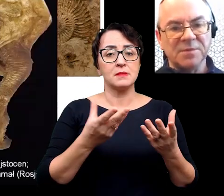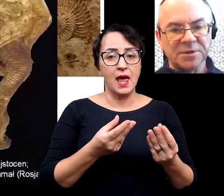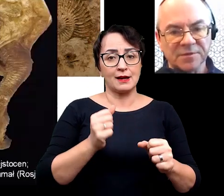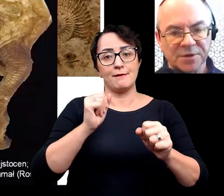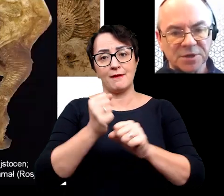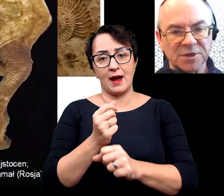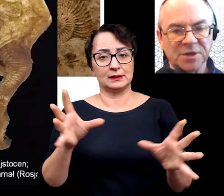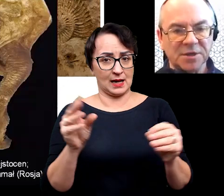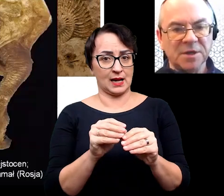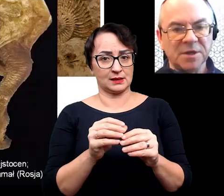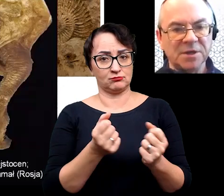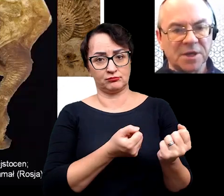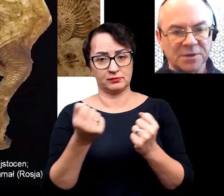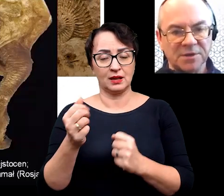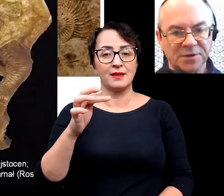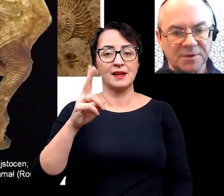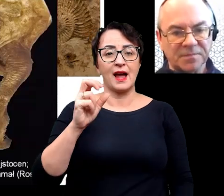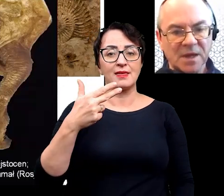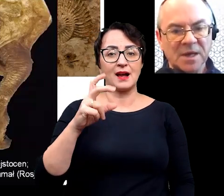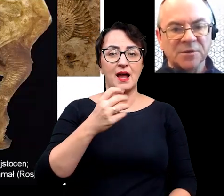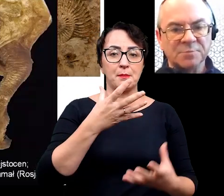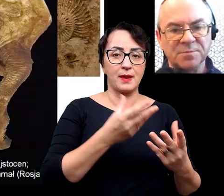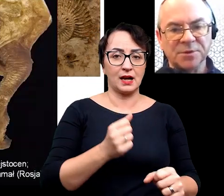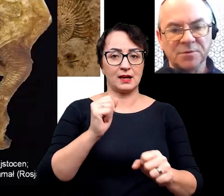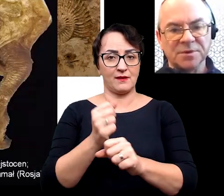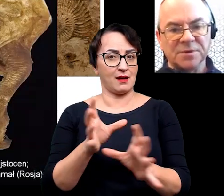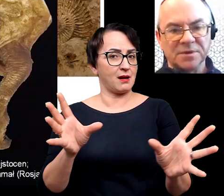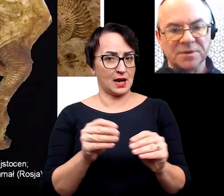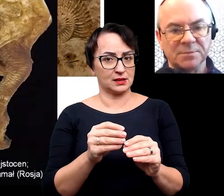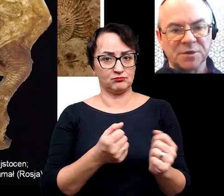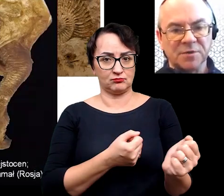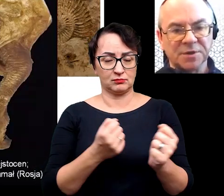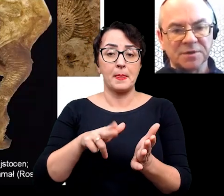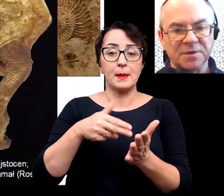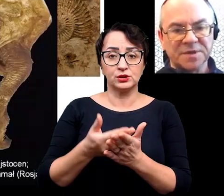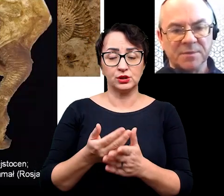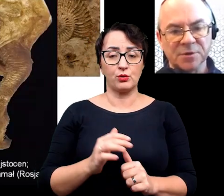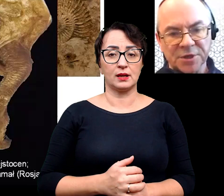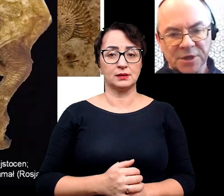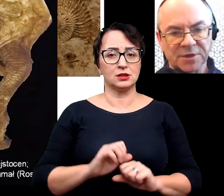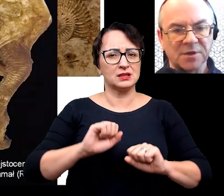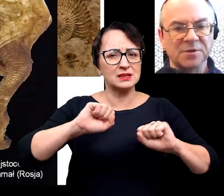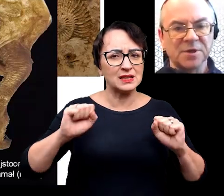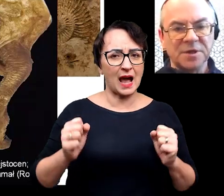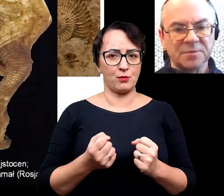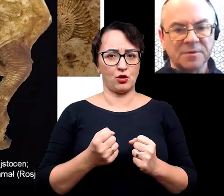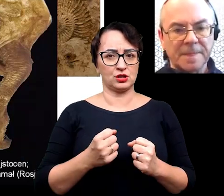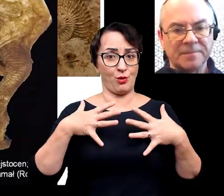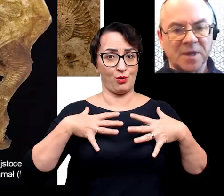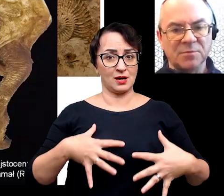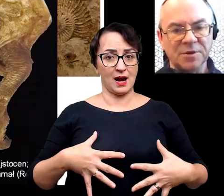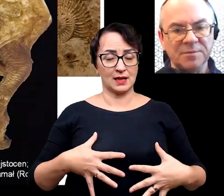miękkie i elementy twarde, czyli tkanki miękkie i tkanki twarde. No w przypadku na przykład zamrożenia takiego